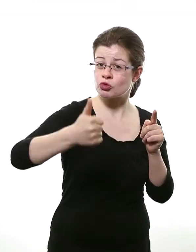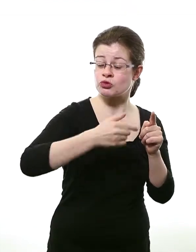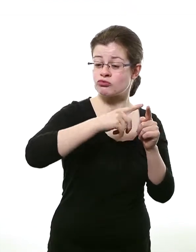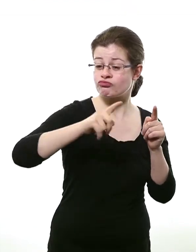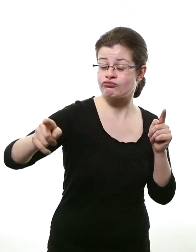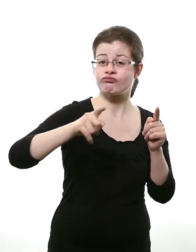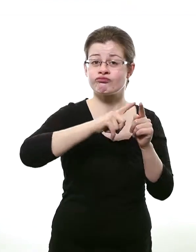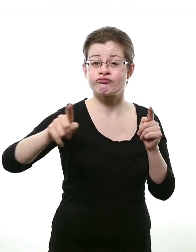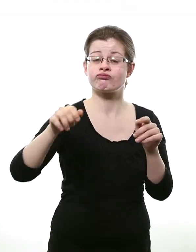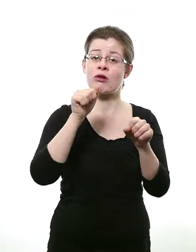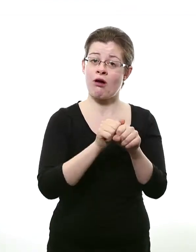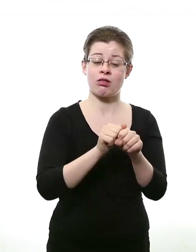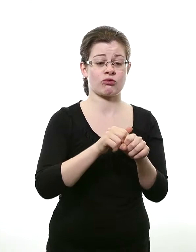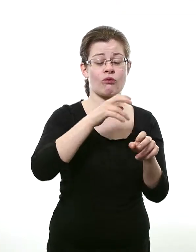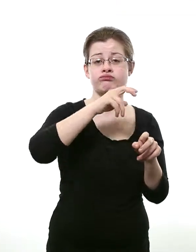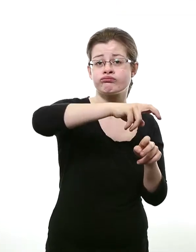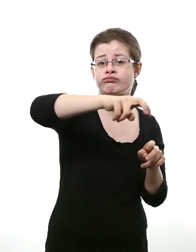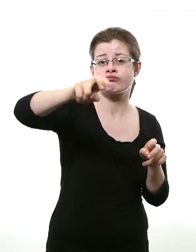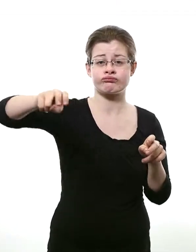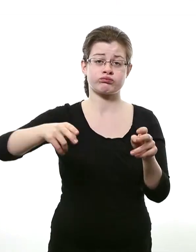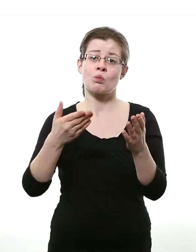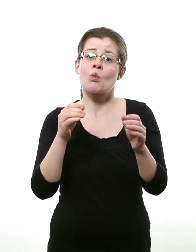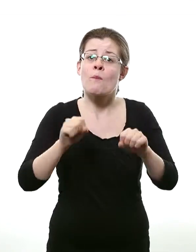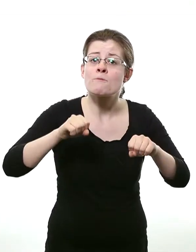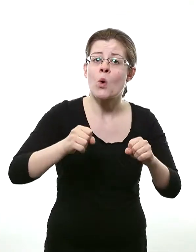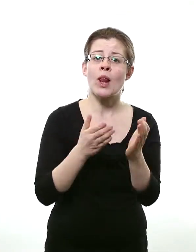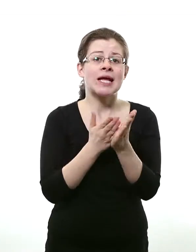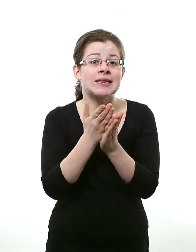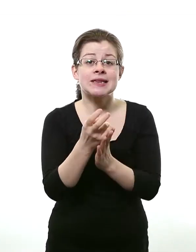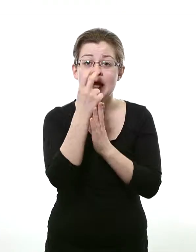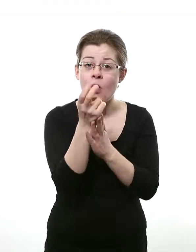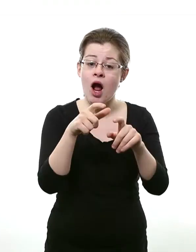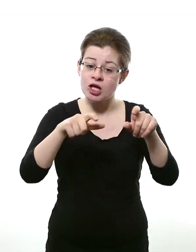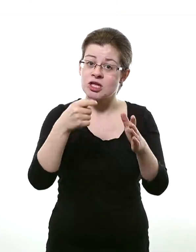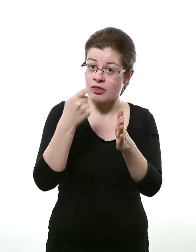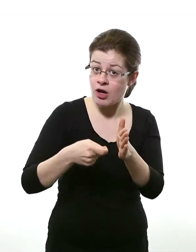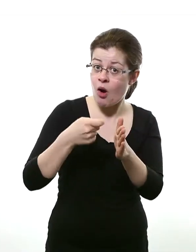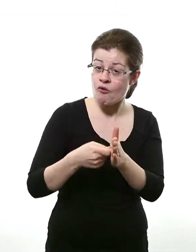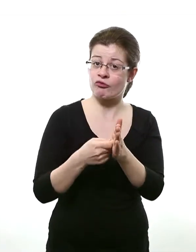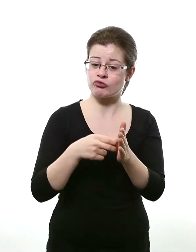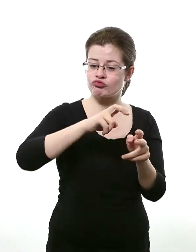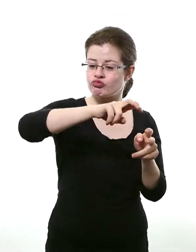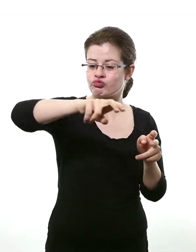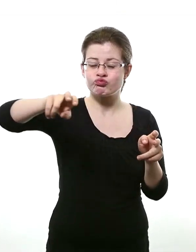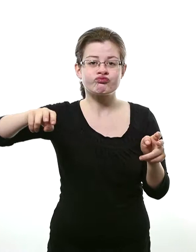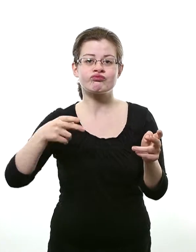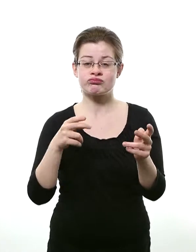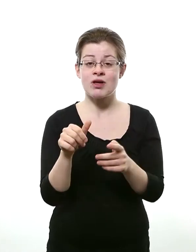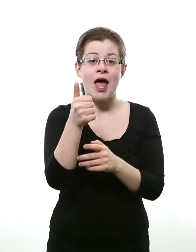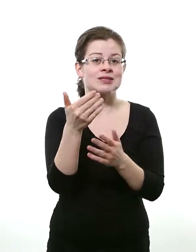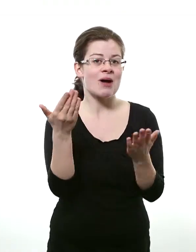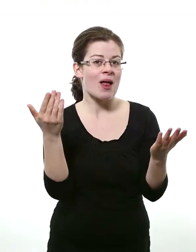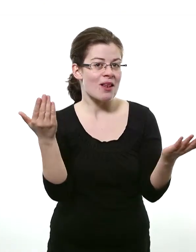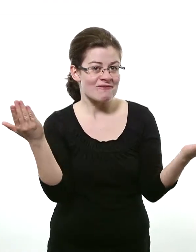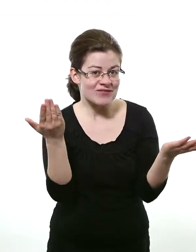viele Punkte besuchen kann und auch als Dauergast eine Chance hat, diese Buga so richtig zu genießen. Denn es ist zum ersten Mal eine